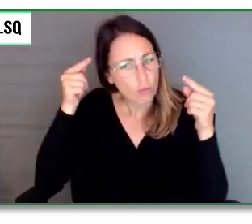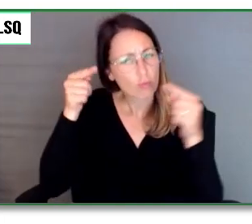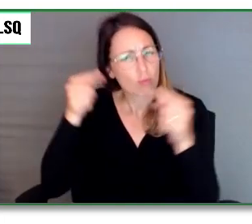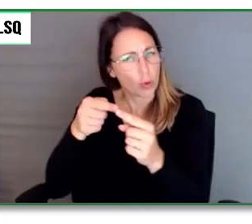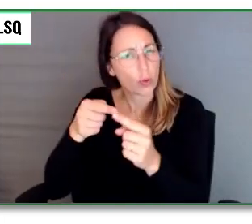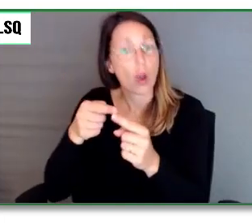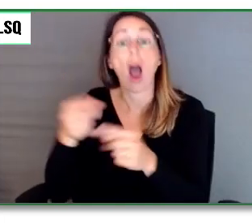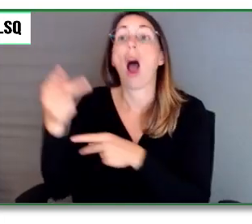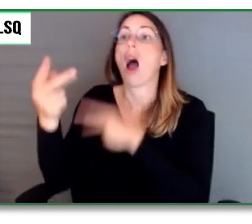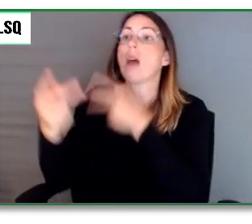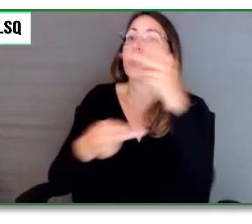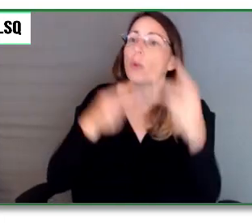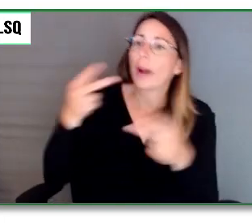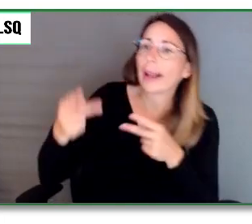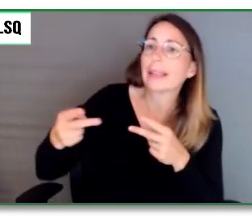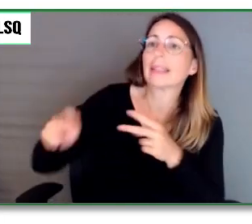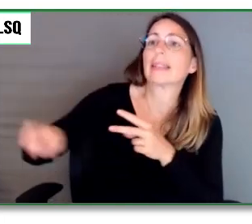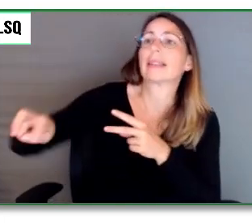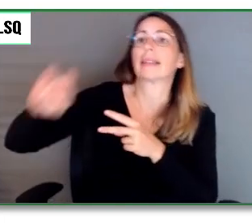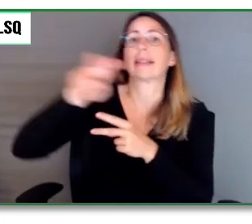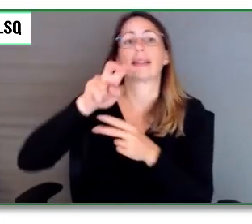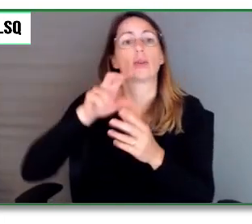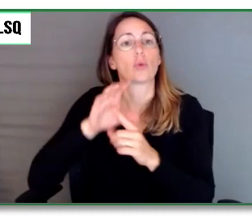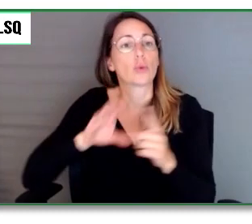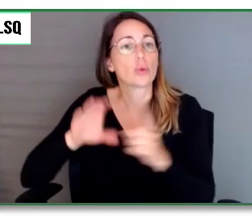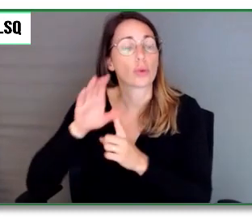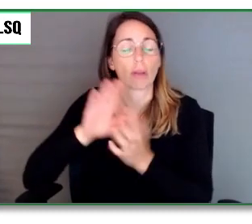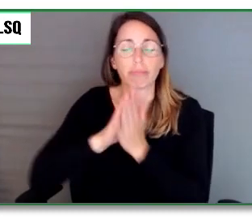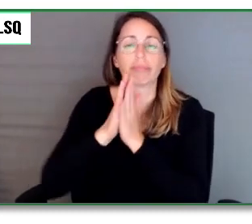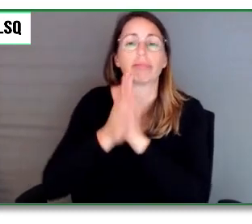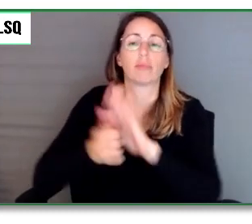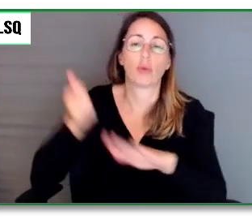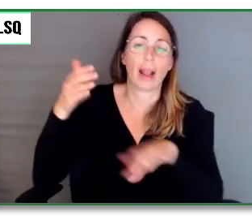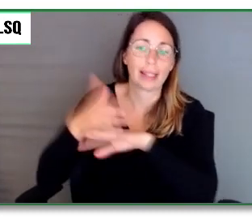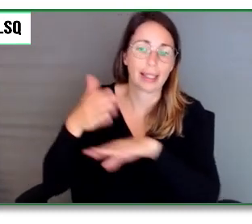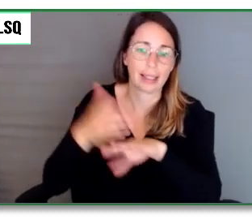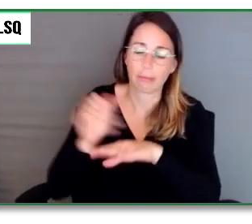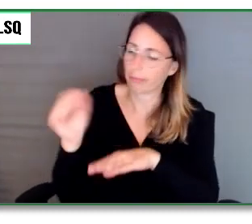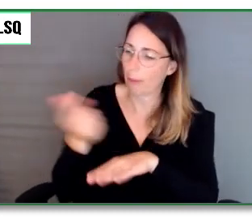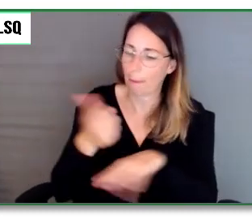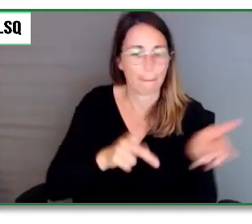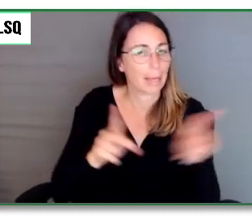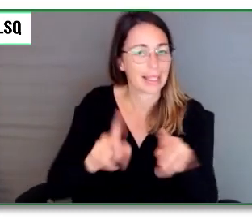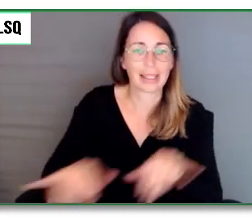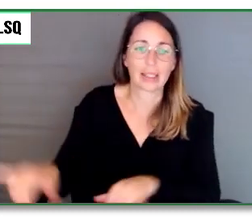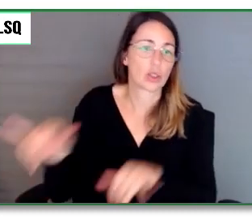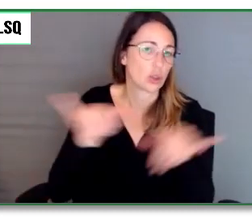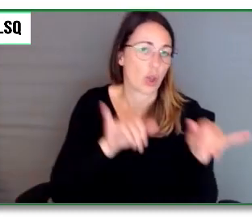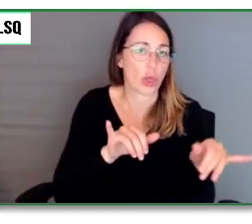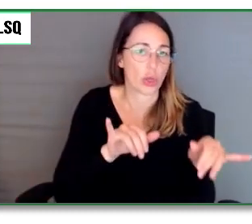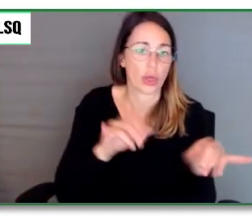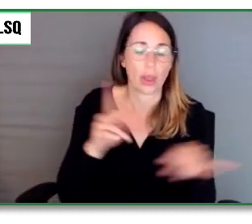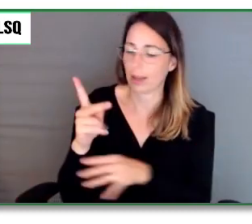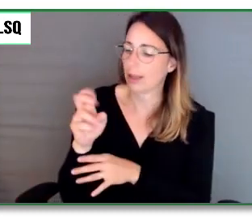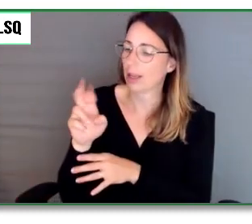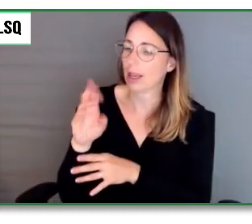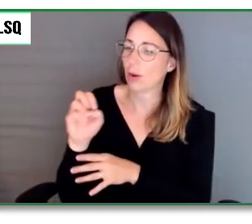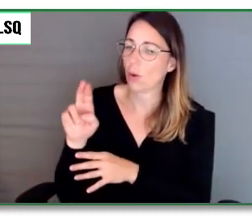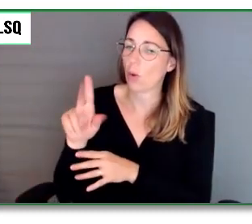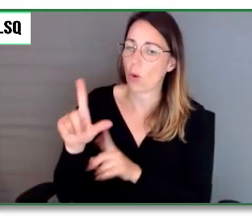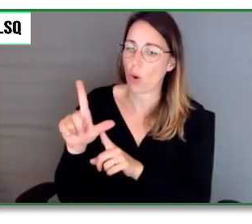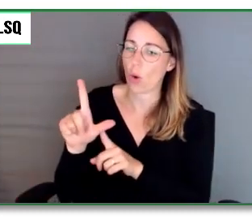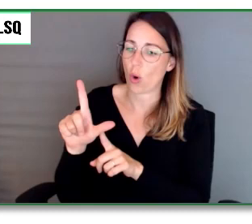accessibles à toutes les personnes. Kyroule provient donc du jumelage de Québec et roule.